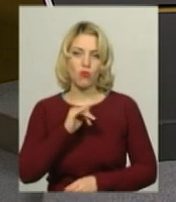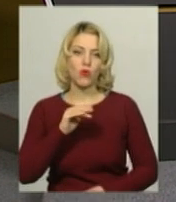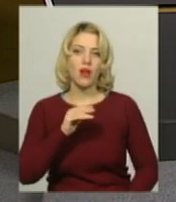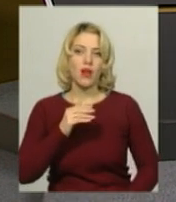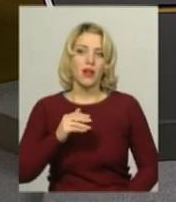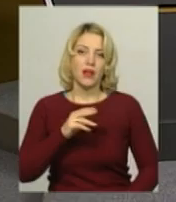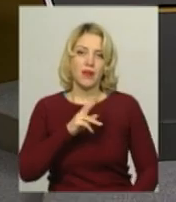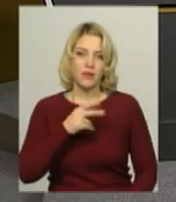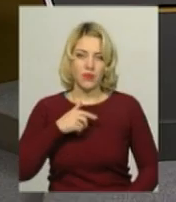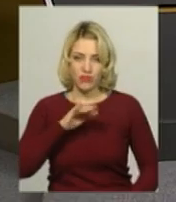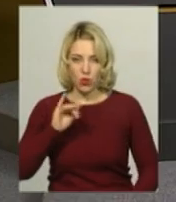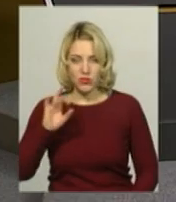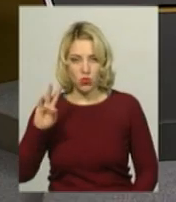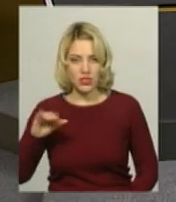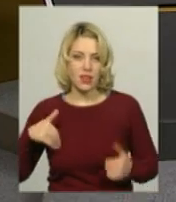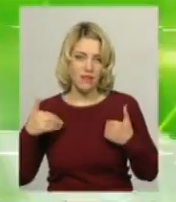дізнаєтесь про такі новини.